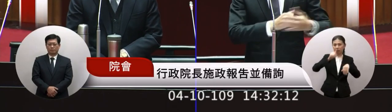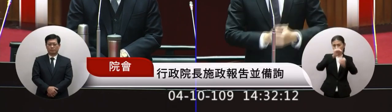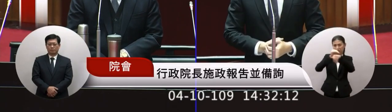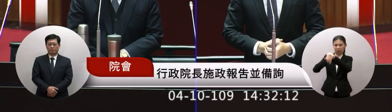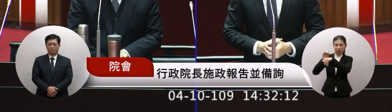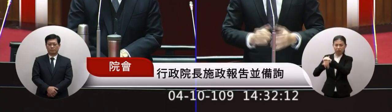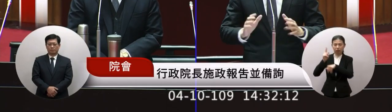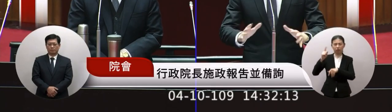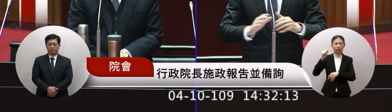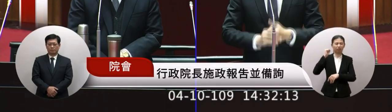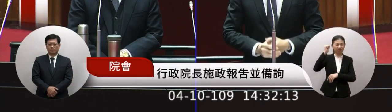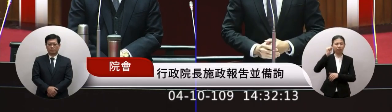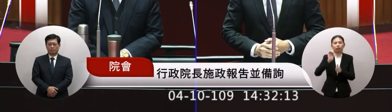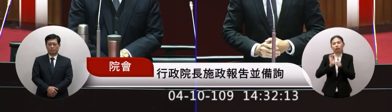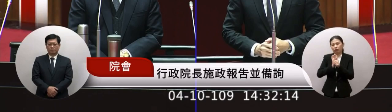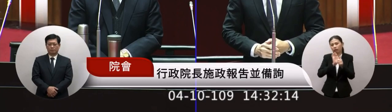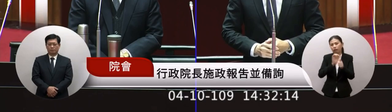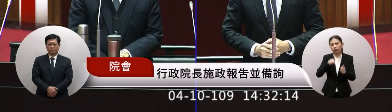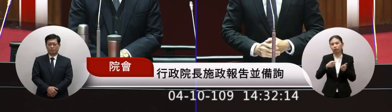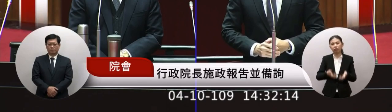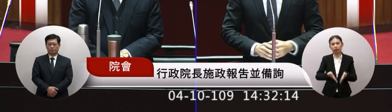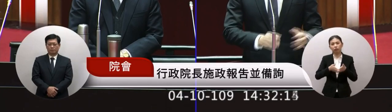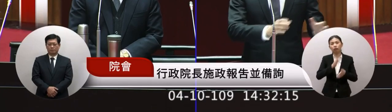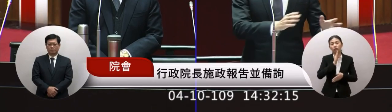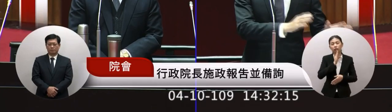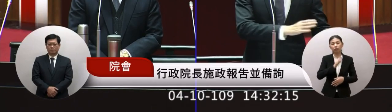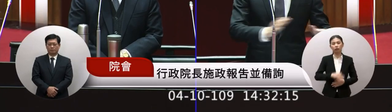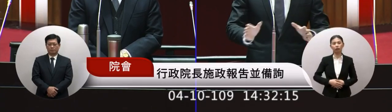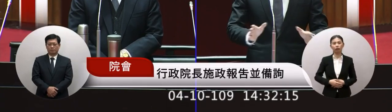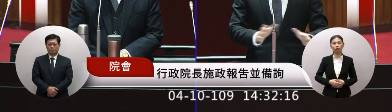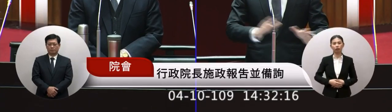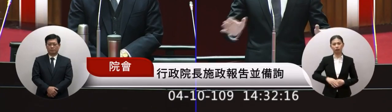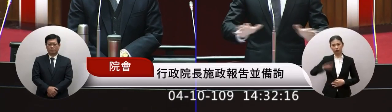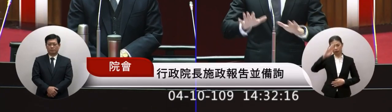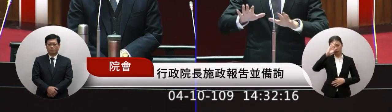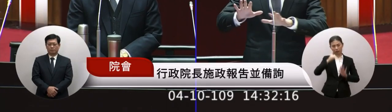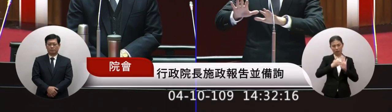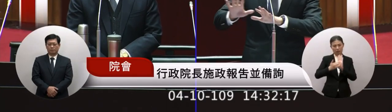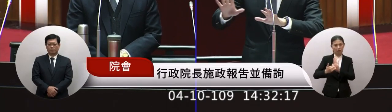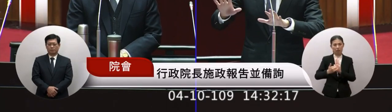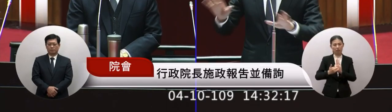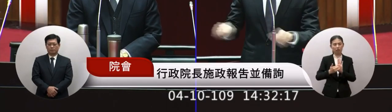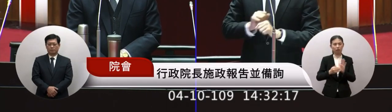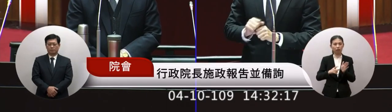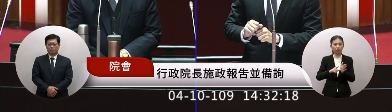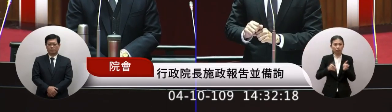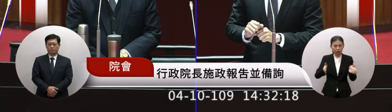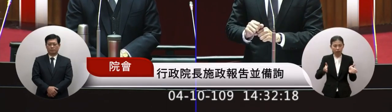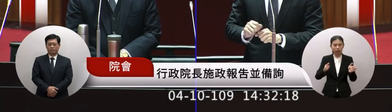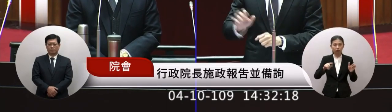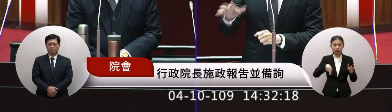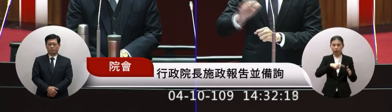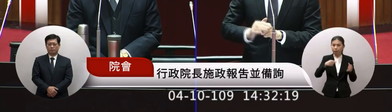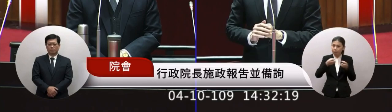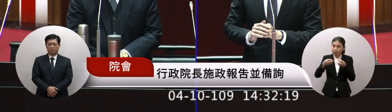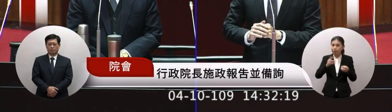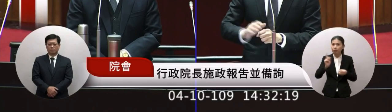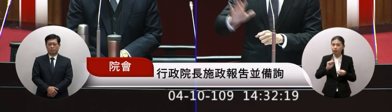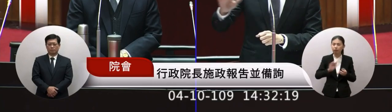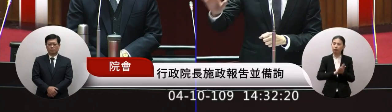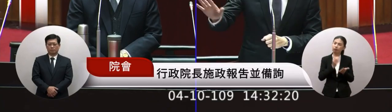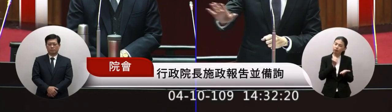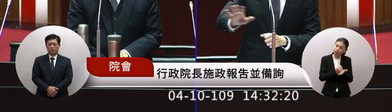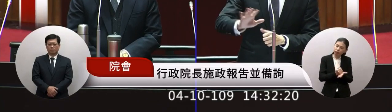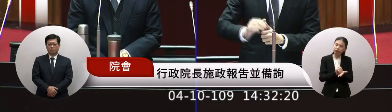在洲我們很多前輩都在推薦一個很重要的工作那公約的期間大家比較接著討論是課照